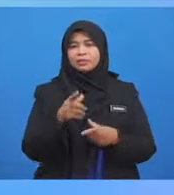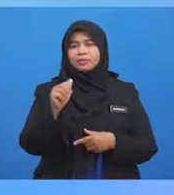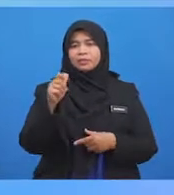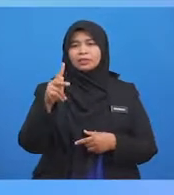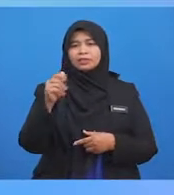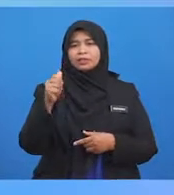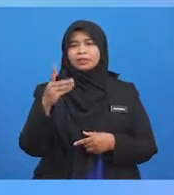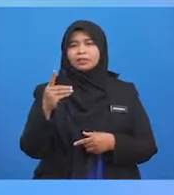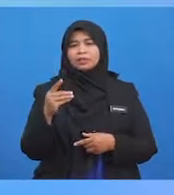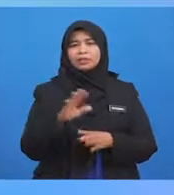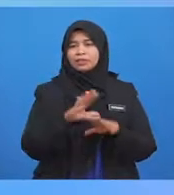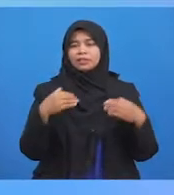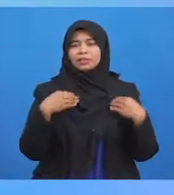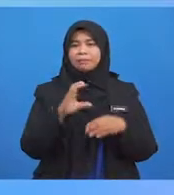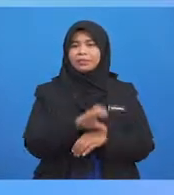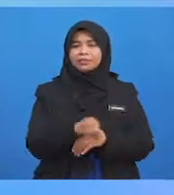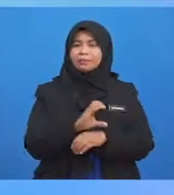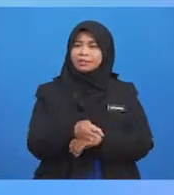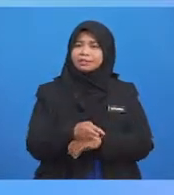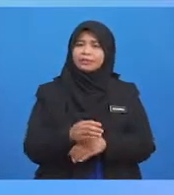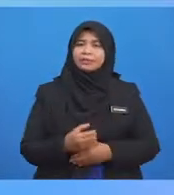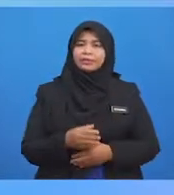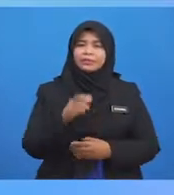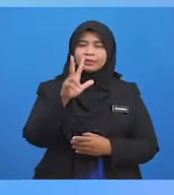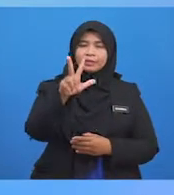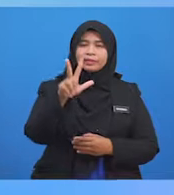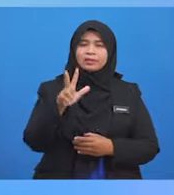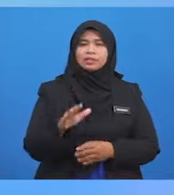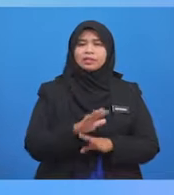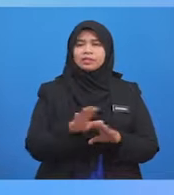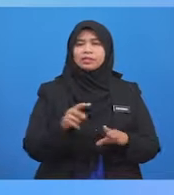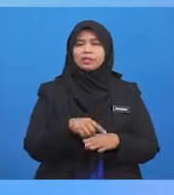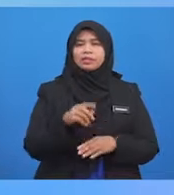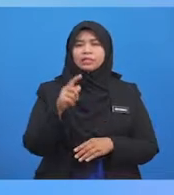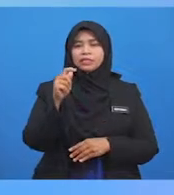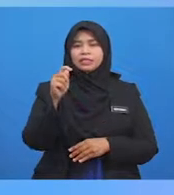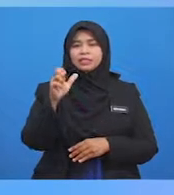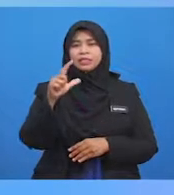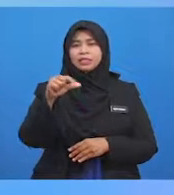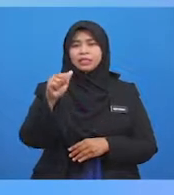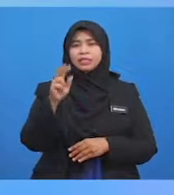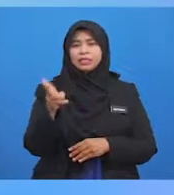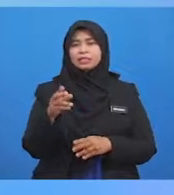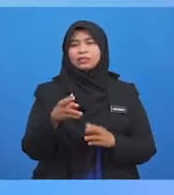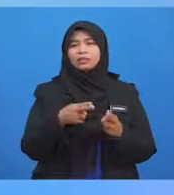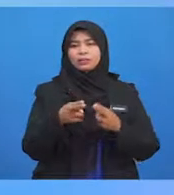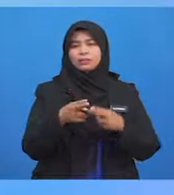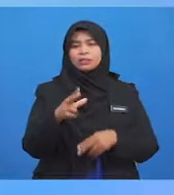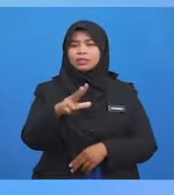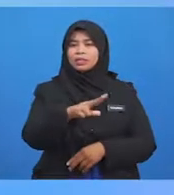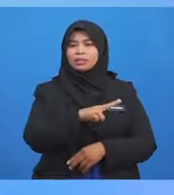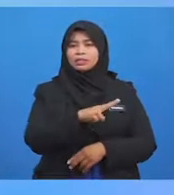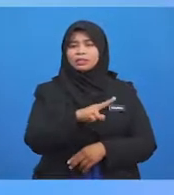paksaan untuk membeli barang Ketiga Tidak ditegah menguruskan harta Maksudnya